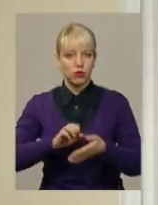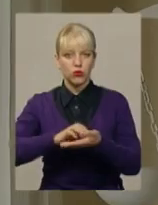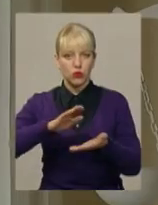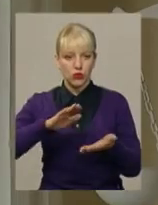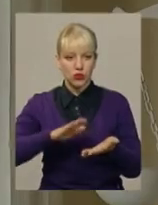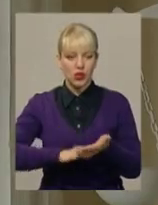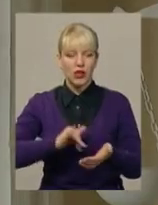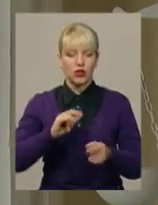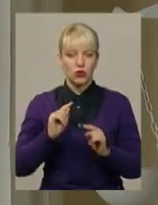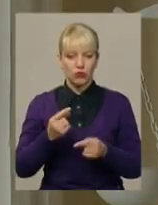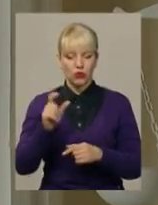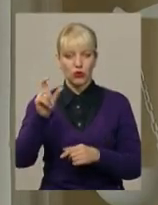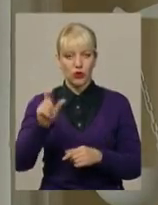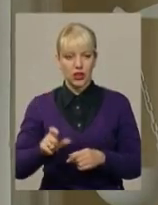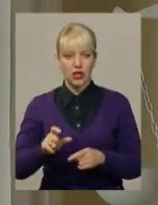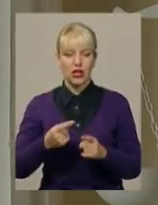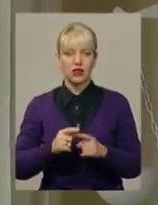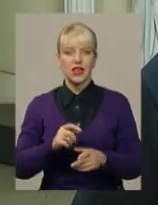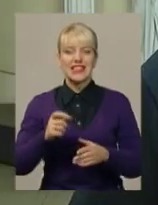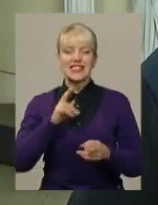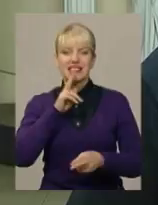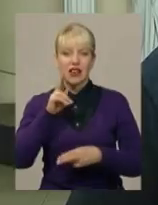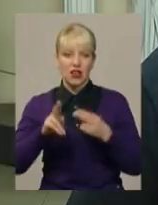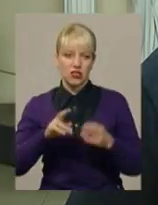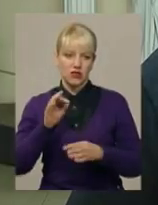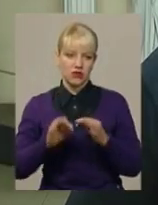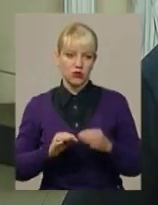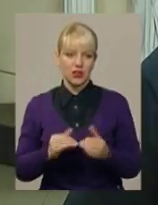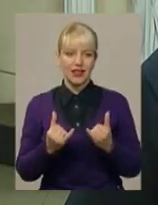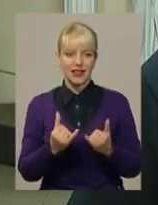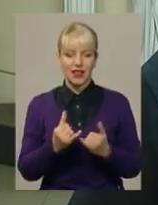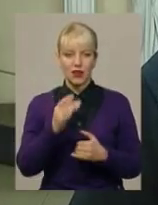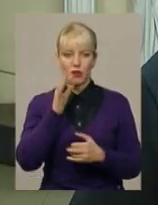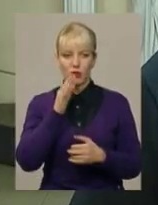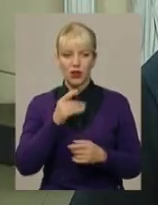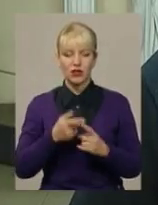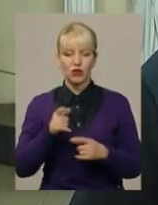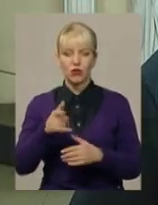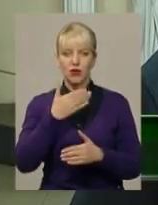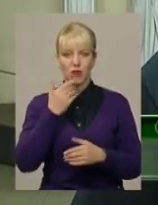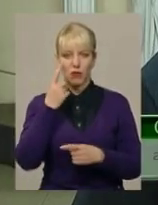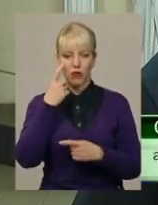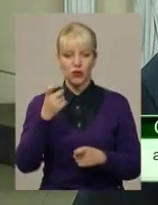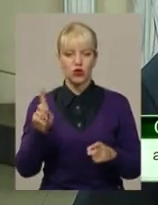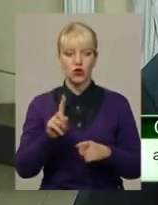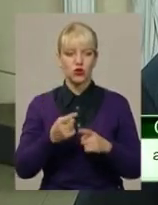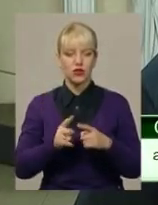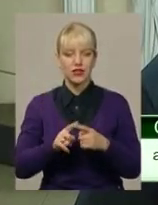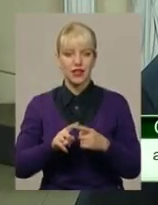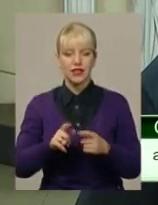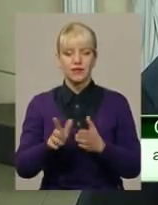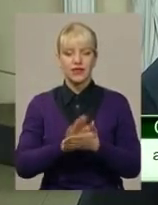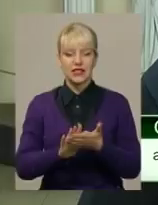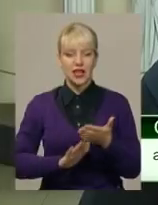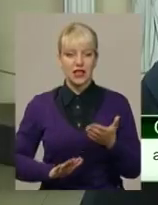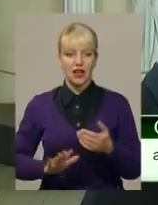Білошкурський, його клієнту і довелося скаржитися до суду. На даний момент йому не прийшло повідомлення про те, що дана заява